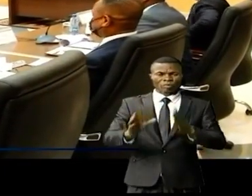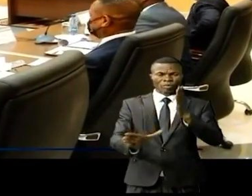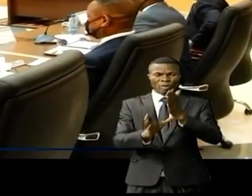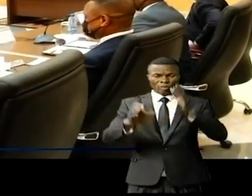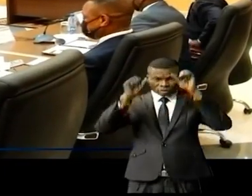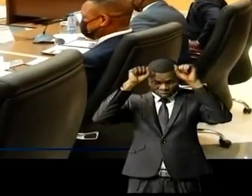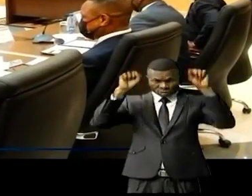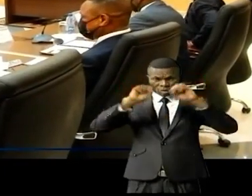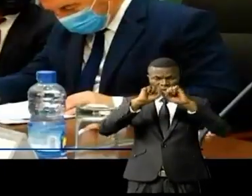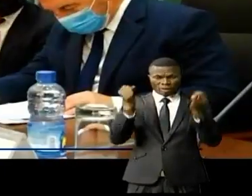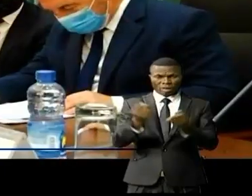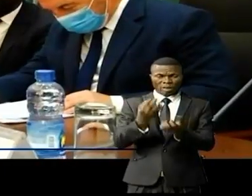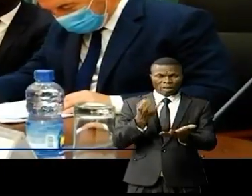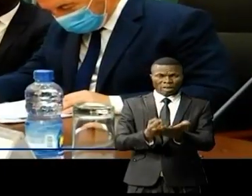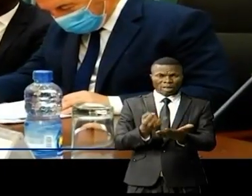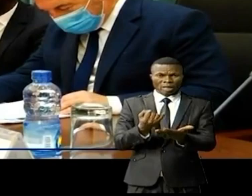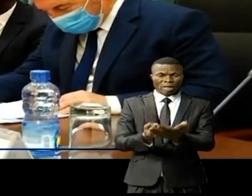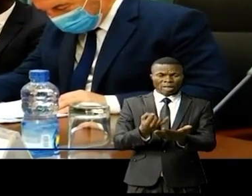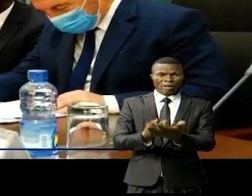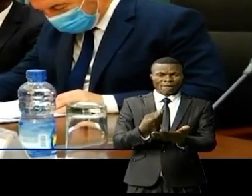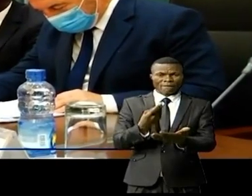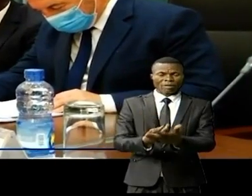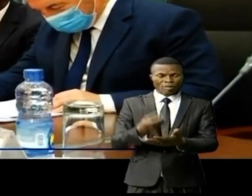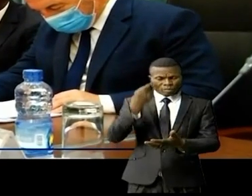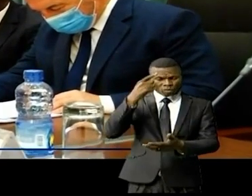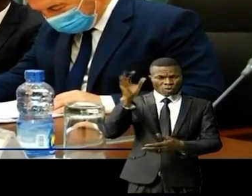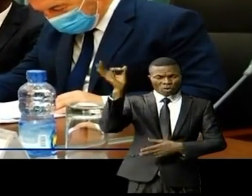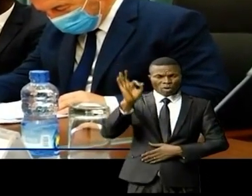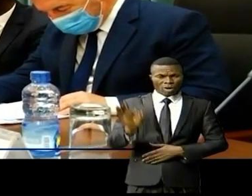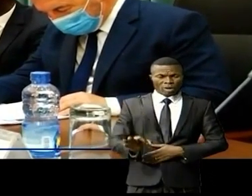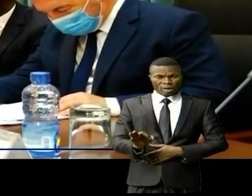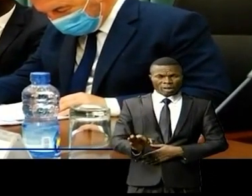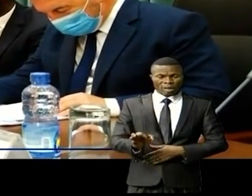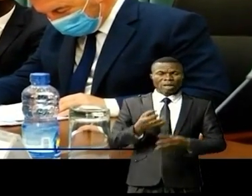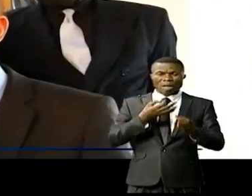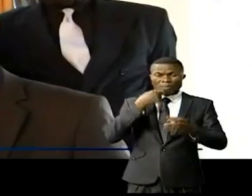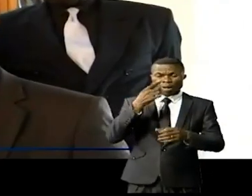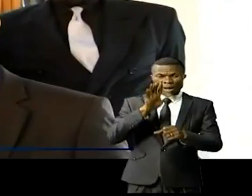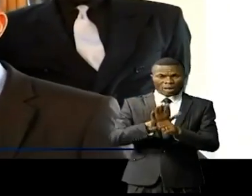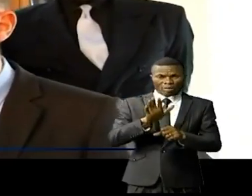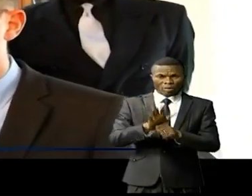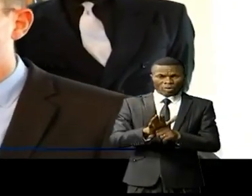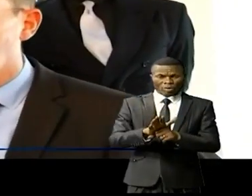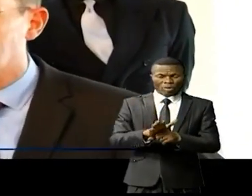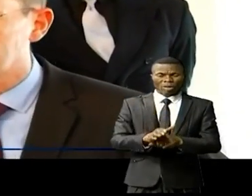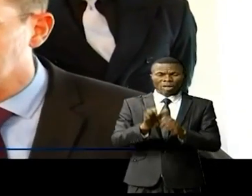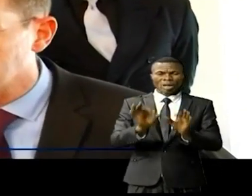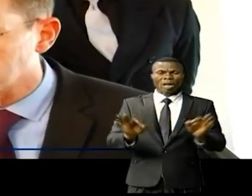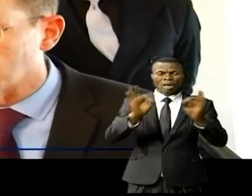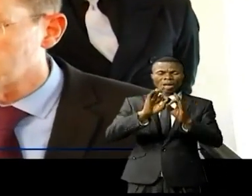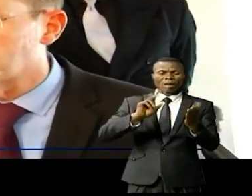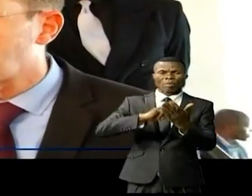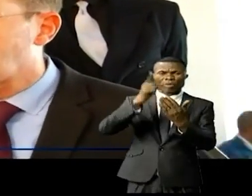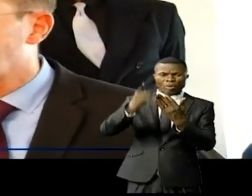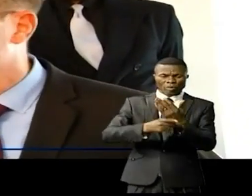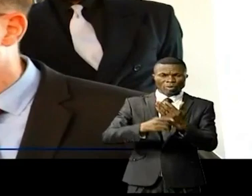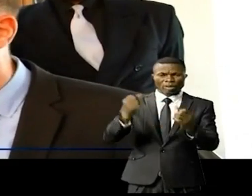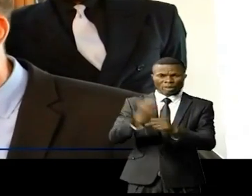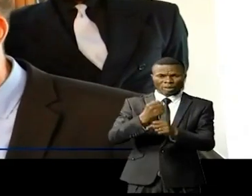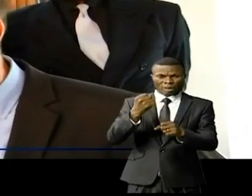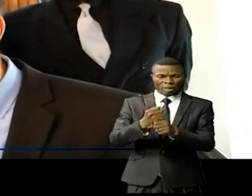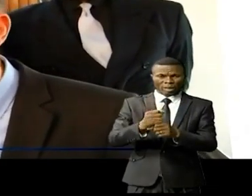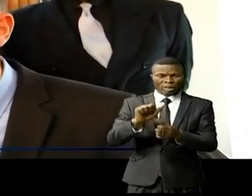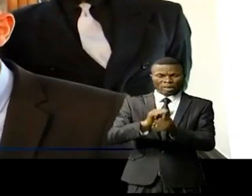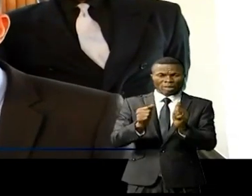internationale pour l'Afrique, Sergio Pimenta, a pour sa part insisté sur l'important programme d'investissement dans les